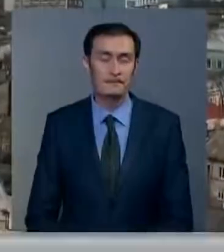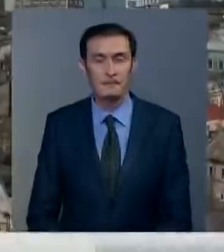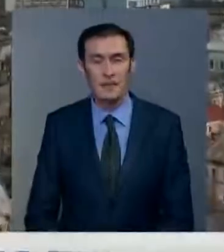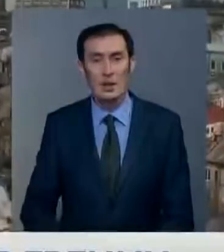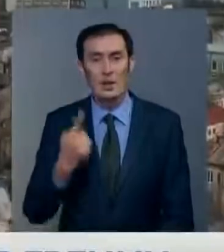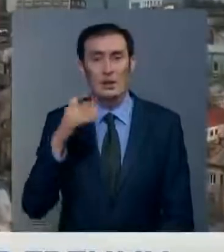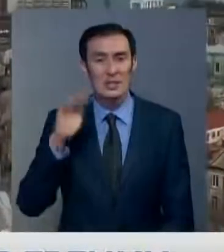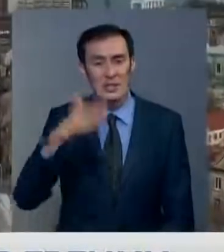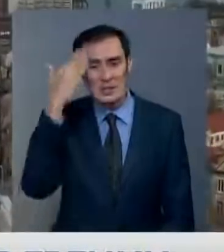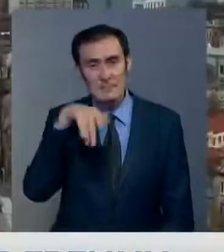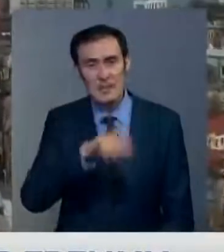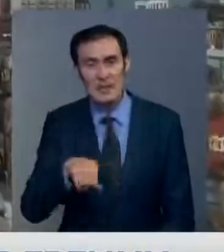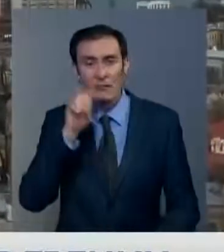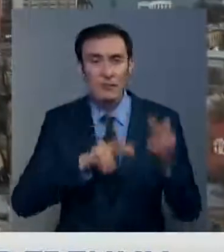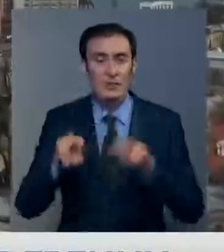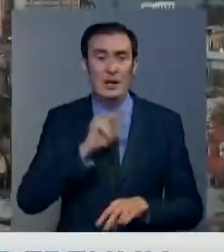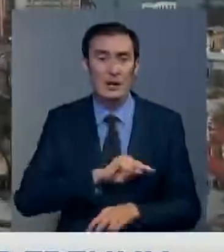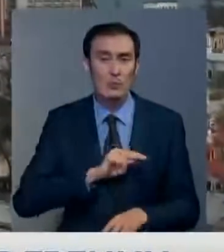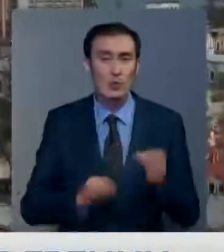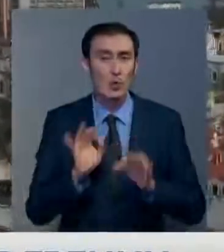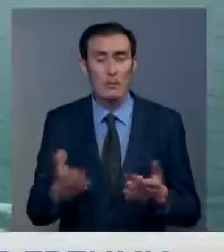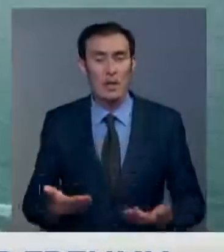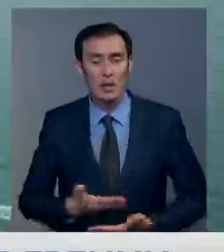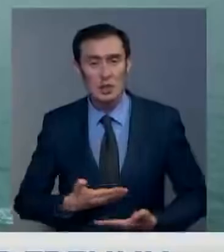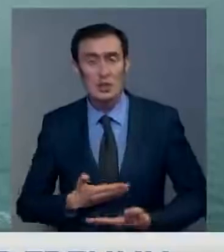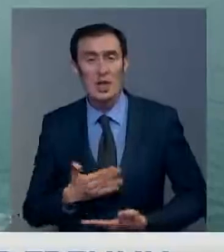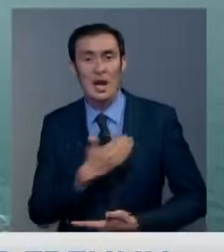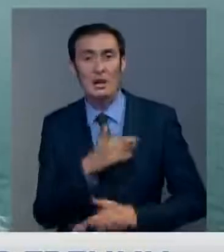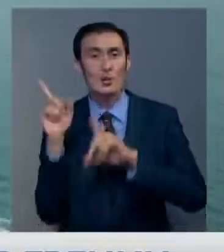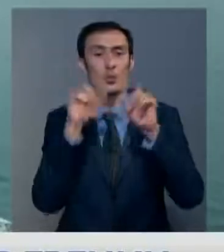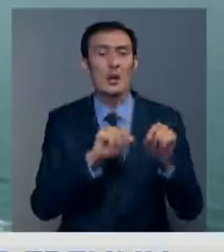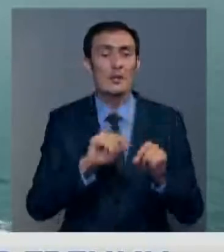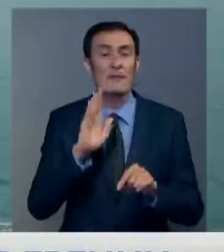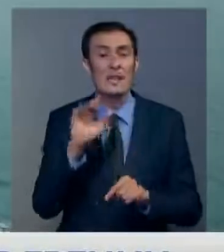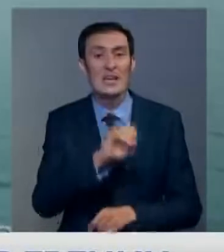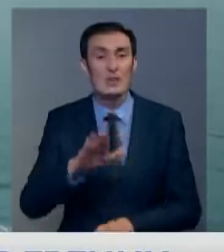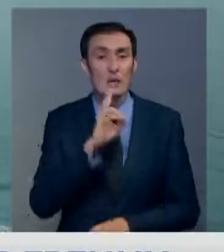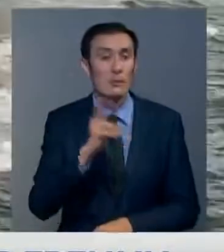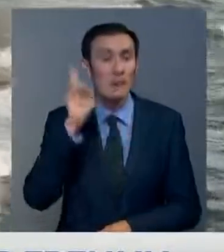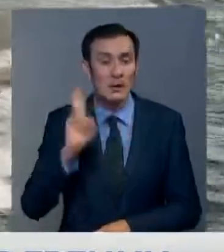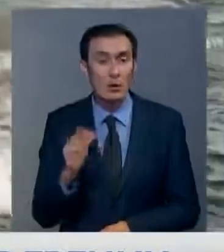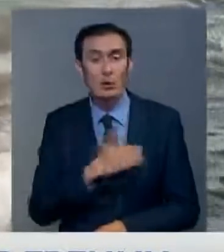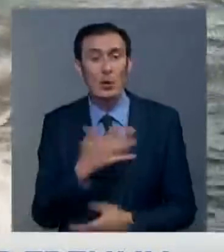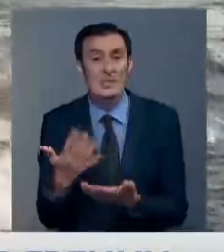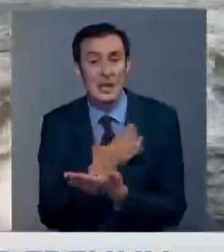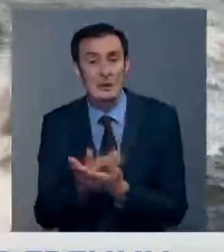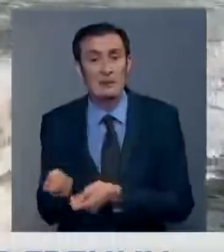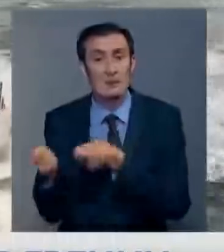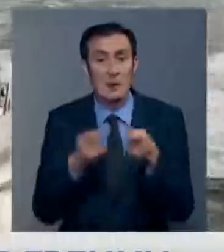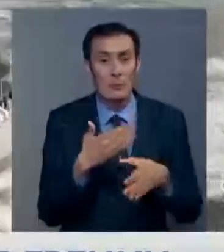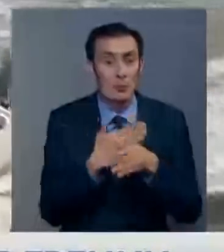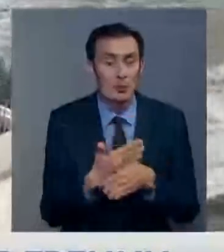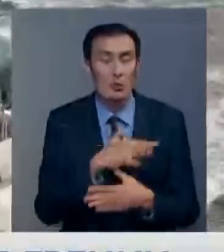Тысячи мигрантов в поисках работы и просто нормальной жизни штурмуют Европу. Так что моряков-переправщиков заработка хоть отбавляют. Кстати,